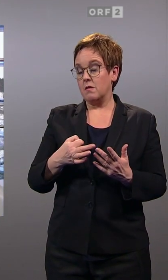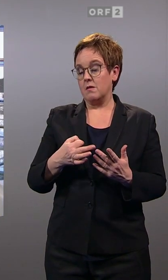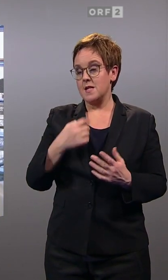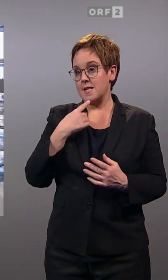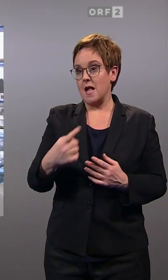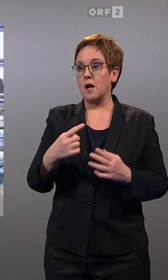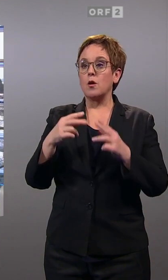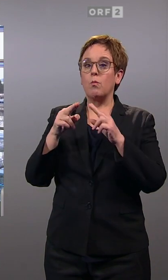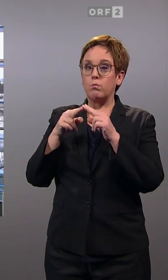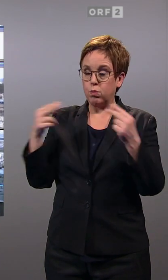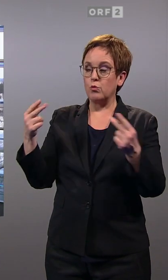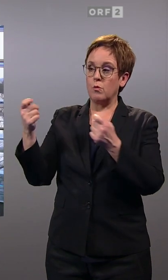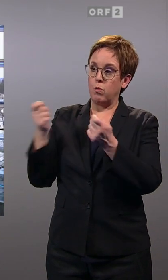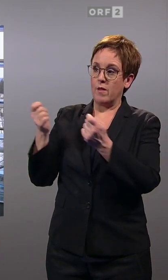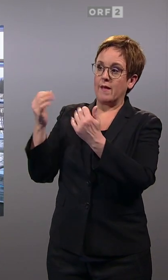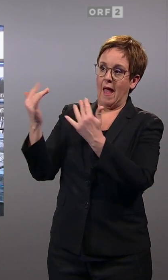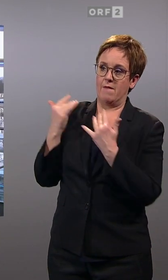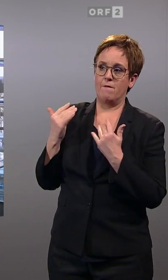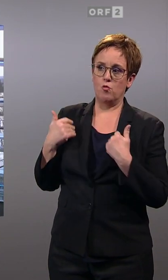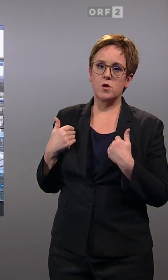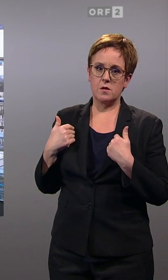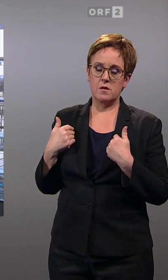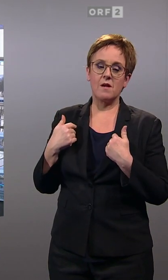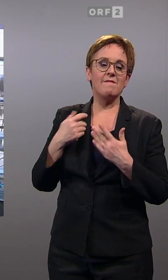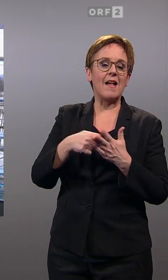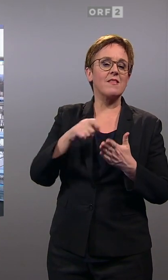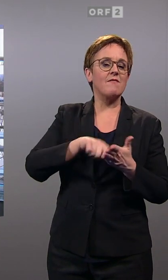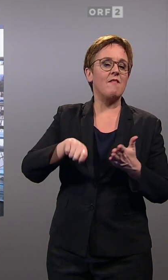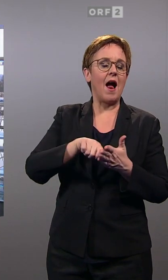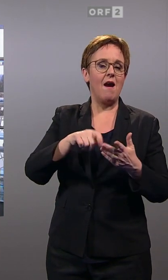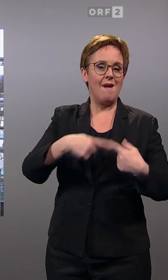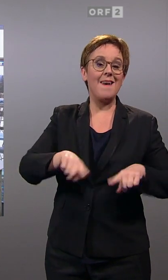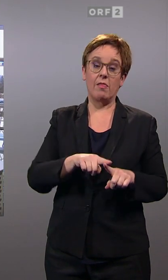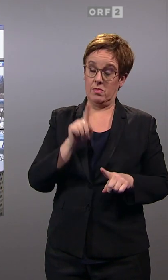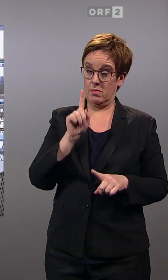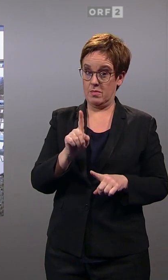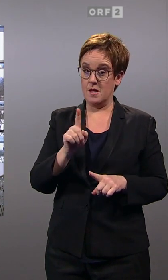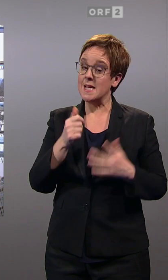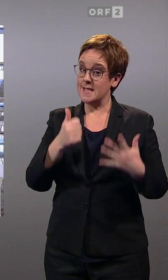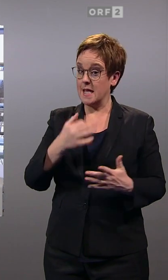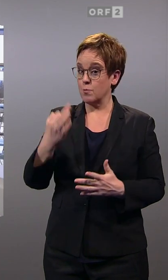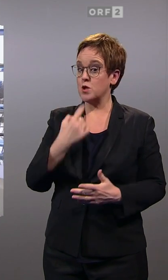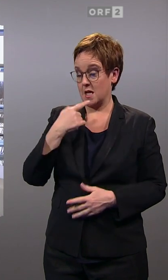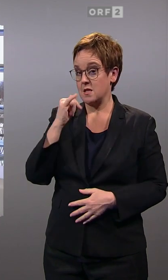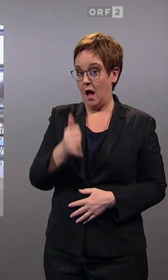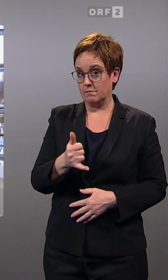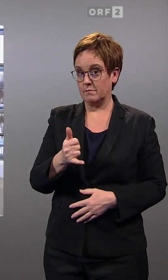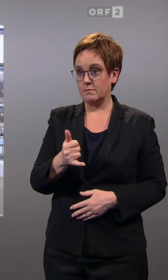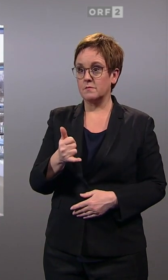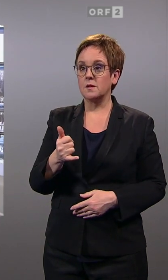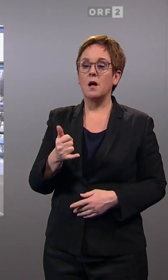Die Bundespolitik spielt eine sehr wichtige oder zumindest ziemlich wichtige Rolle bei der Wahlentscheidung. Sämtliche